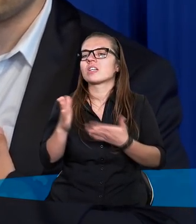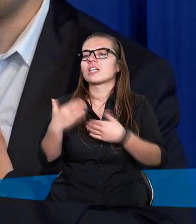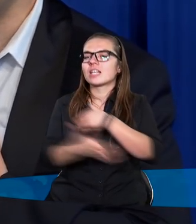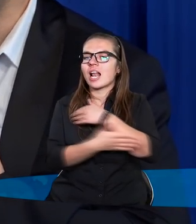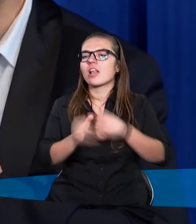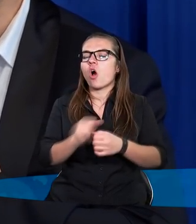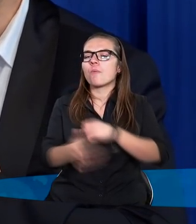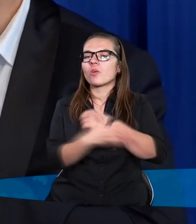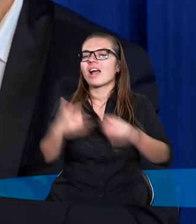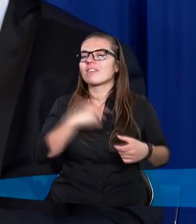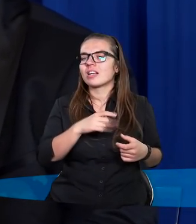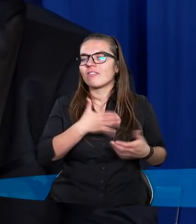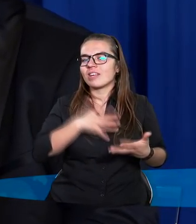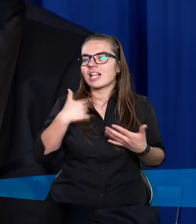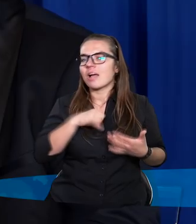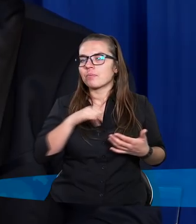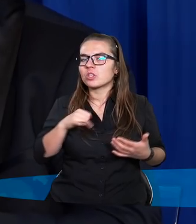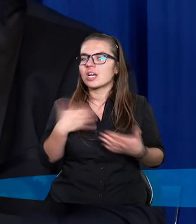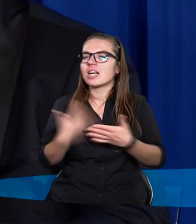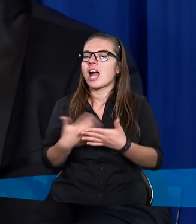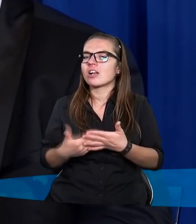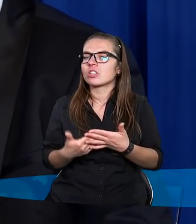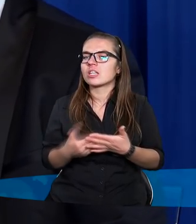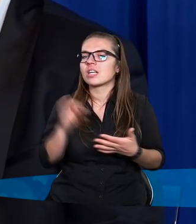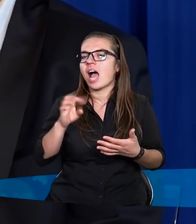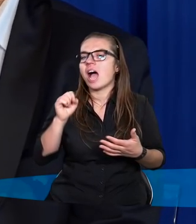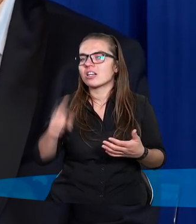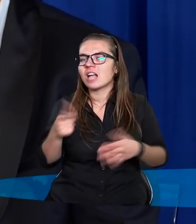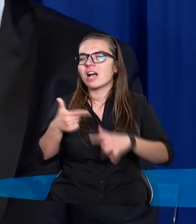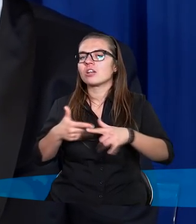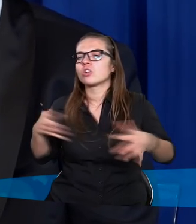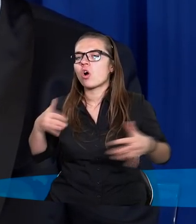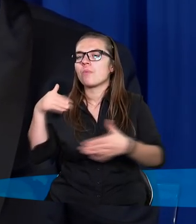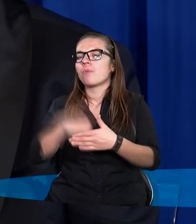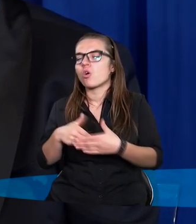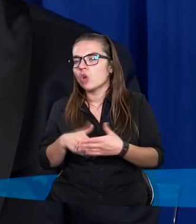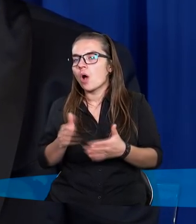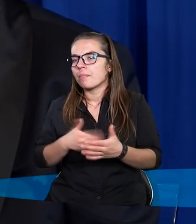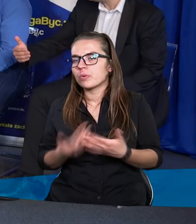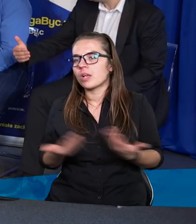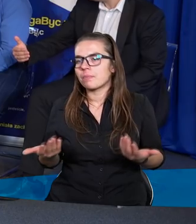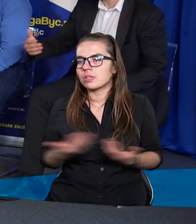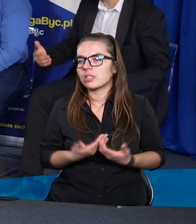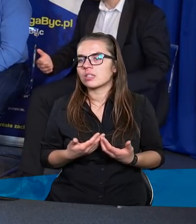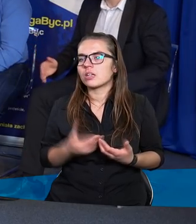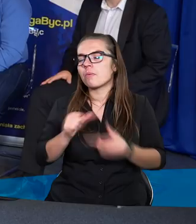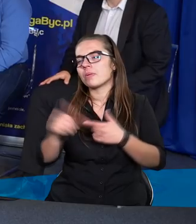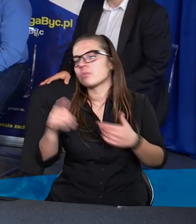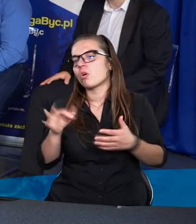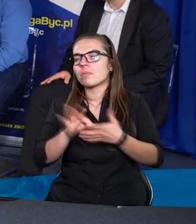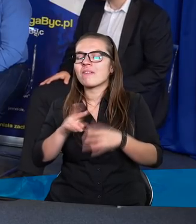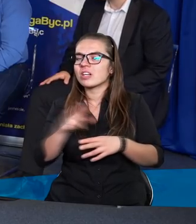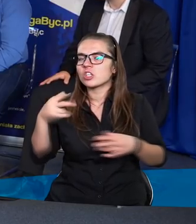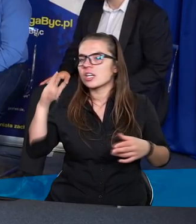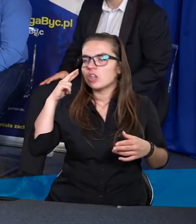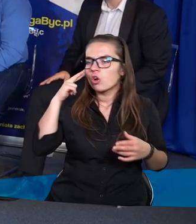od postawy serca, wydaje mi się. Ktoś inny zadaje pytanie, dlaczego aż tak srogo postąpił? Być może pewnych rzeczy